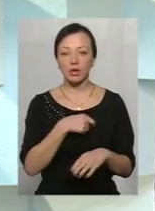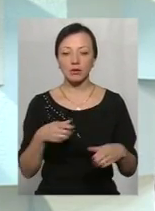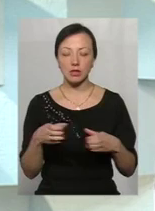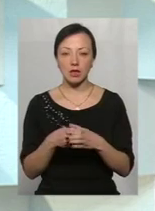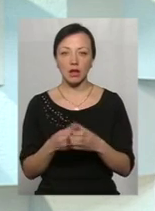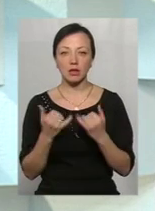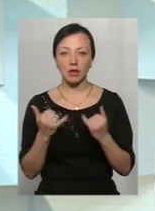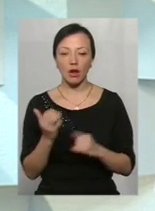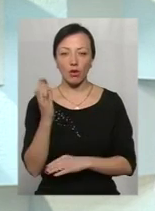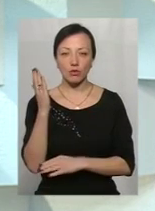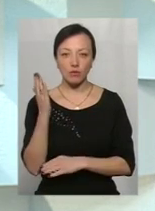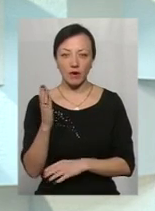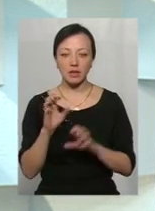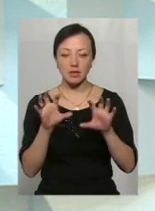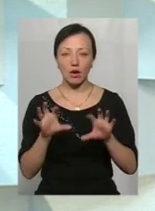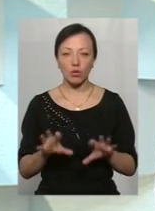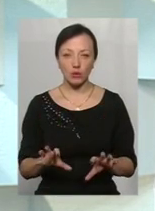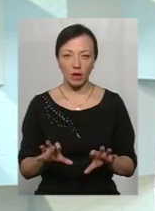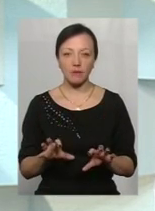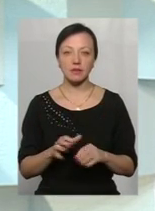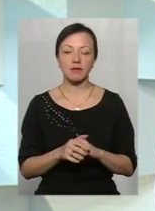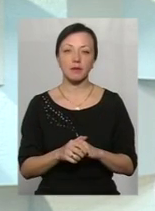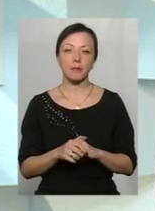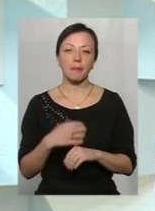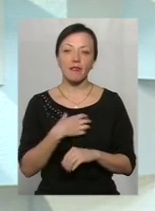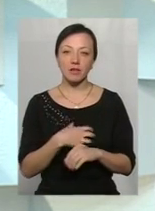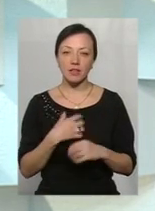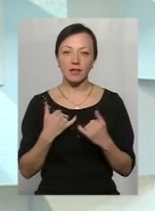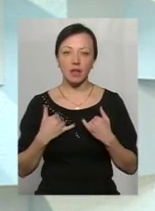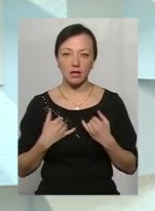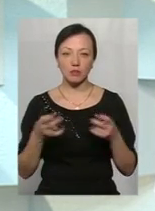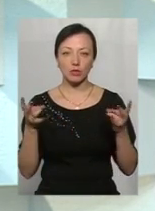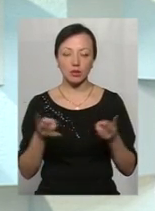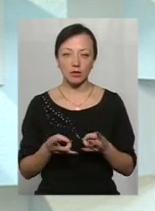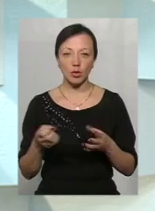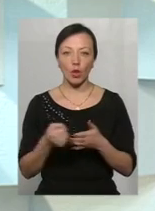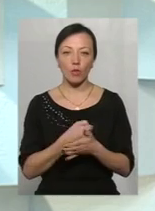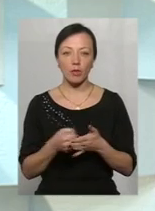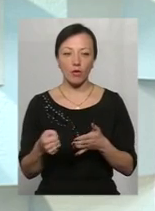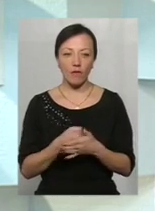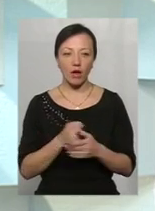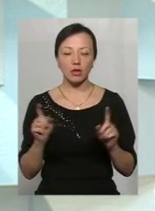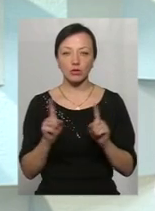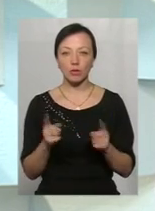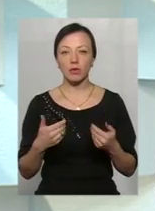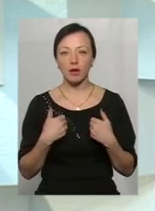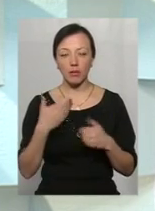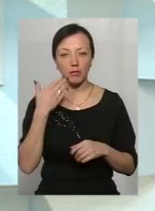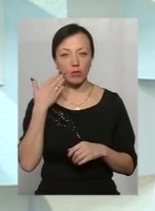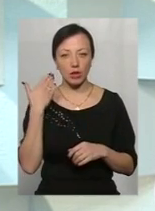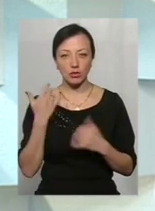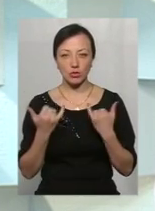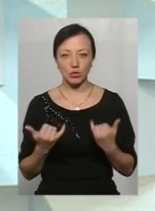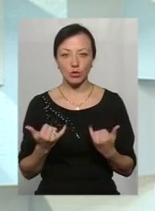для голосування законодавства, то воно важливе для нас, і потрібно його лобіювати, щоб нам полегшити